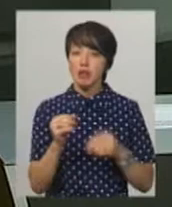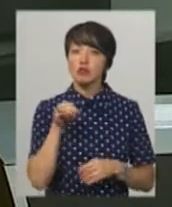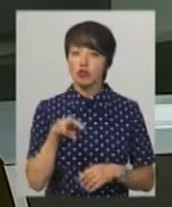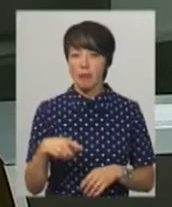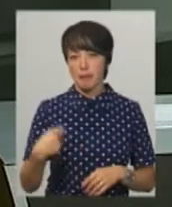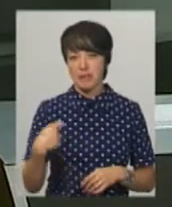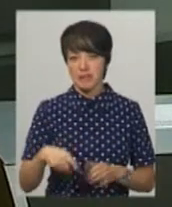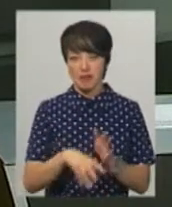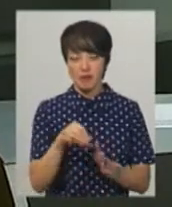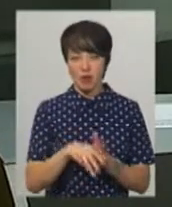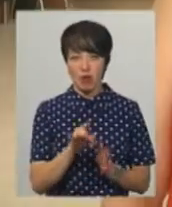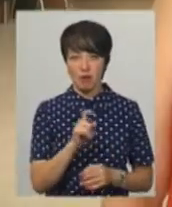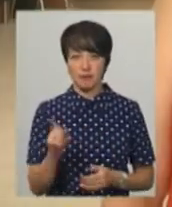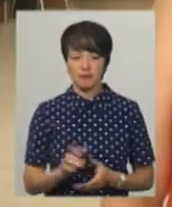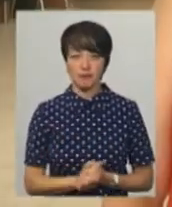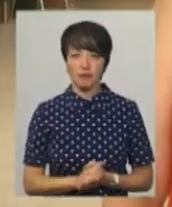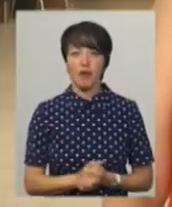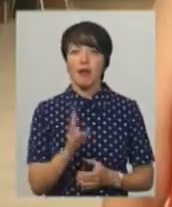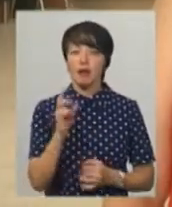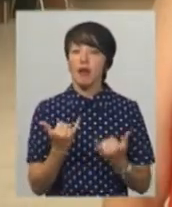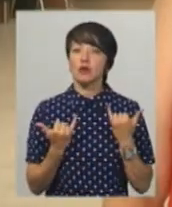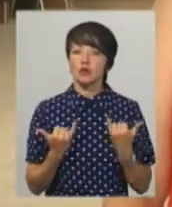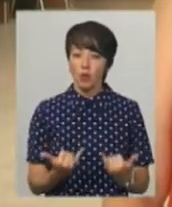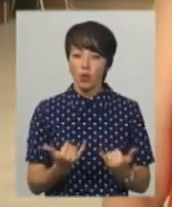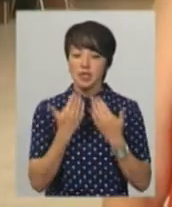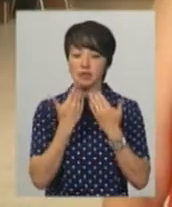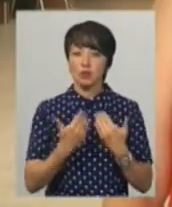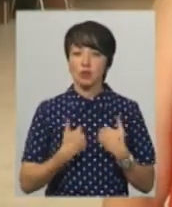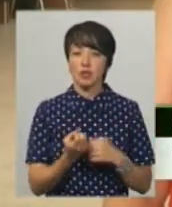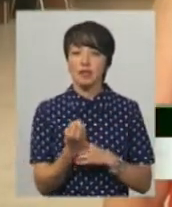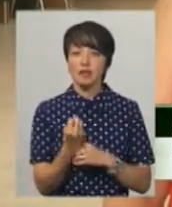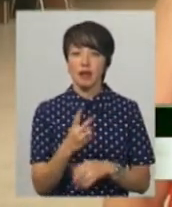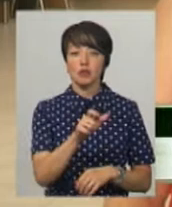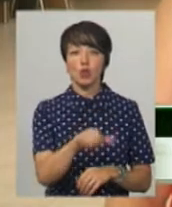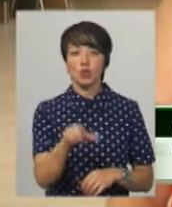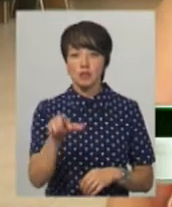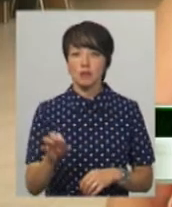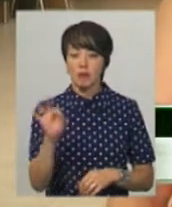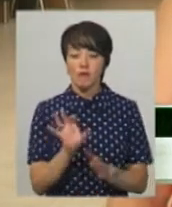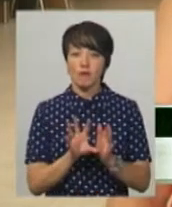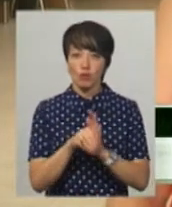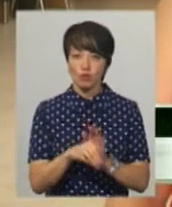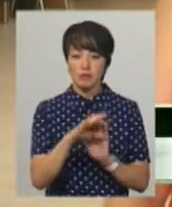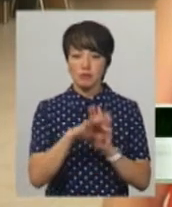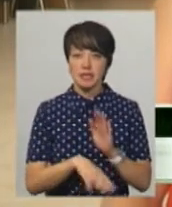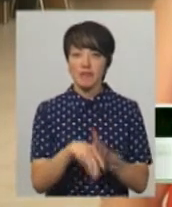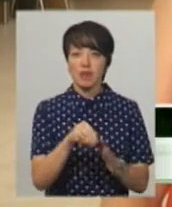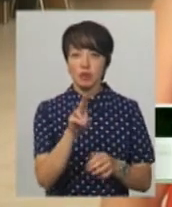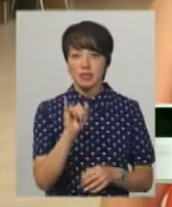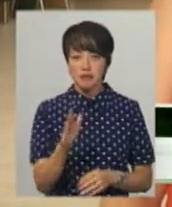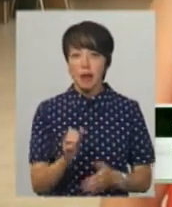аніж на президентських виборах. На сьогодні до нас звернулося 12 осіб щодо включення у списки виборців.